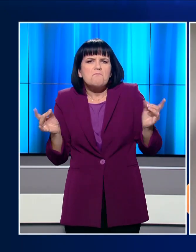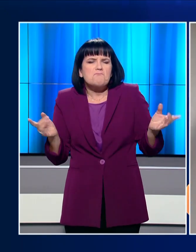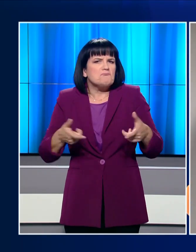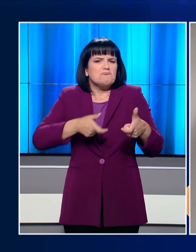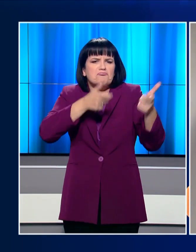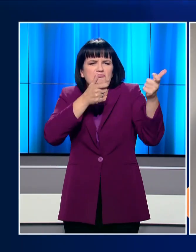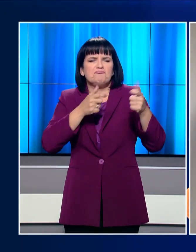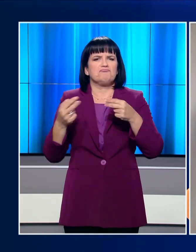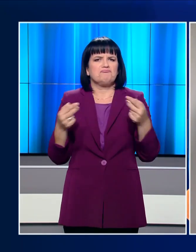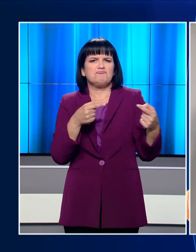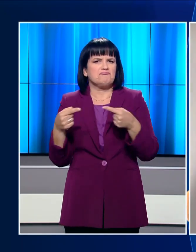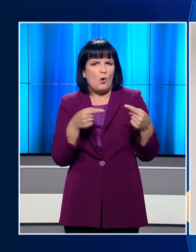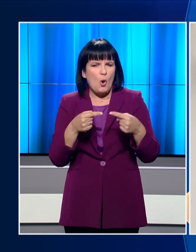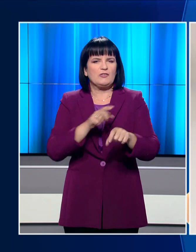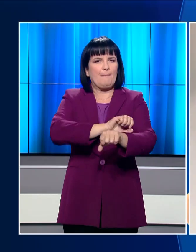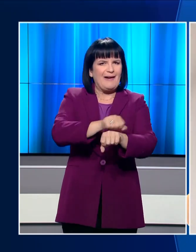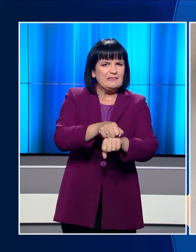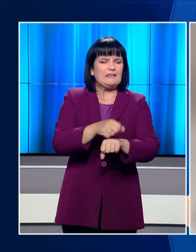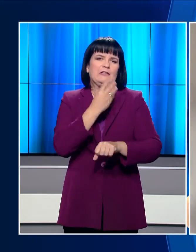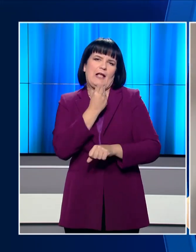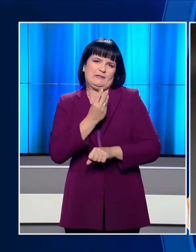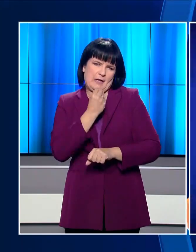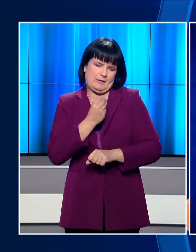την κλιμακούμενη ένταση μεταξύ Ισραήλ και Παλαιστινίων.